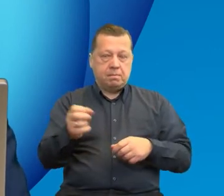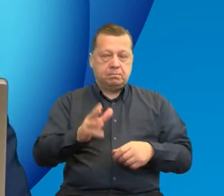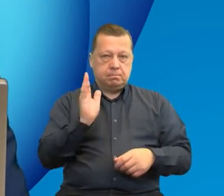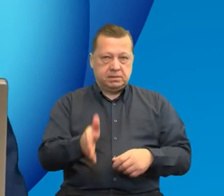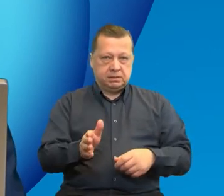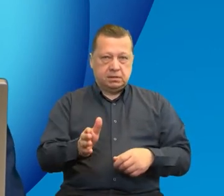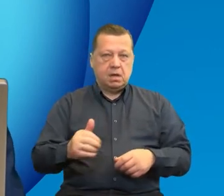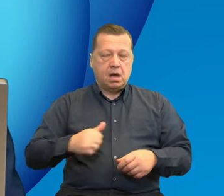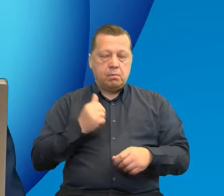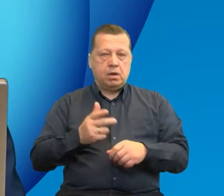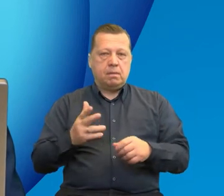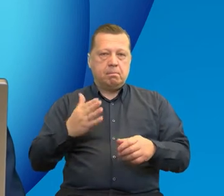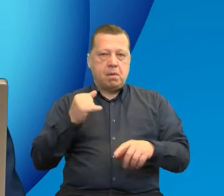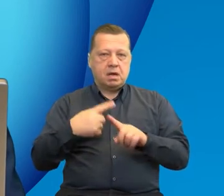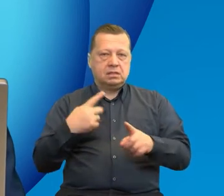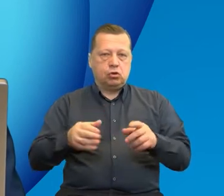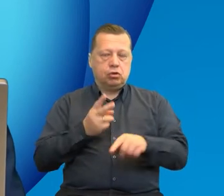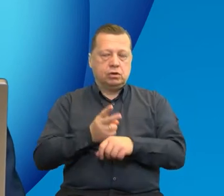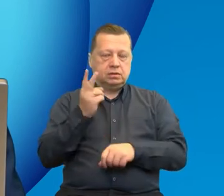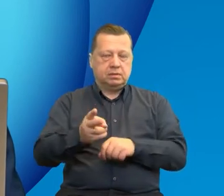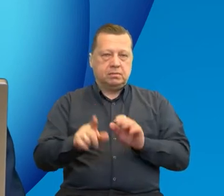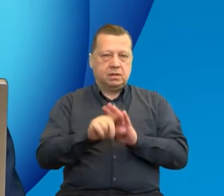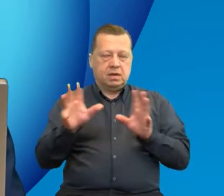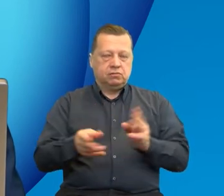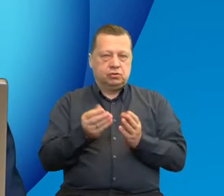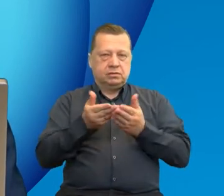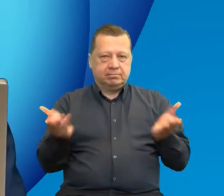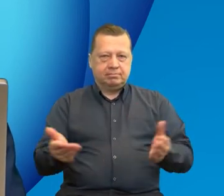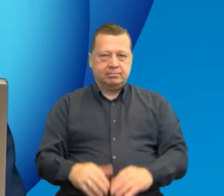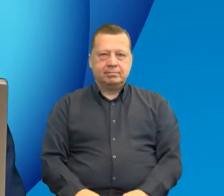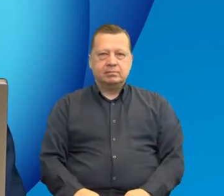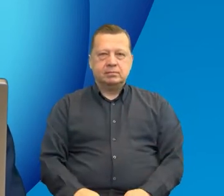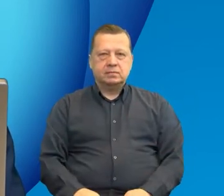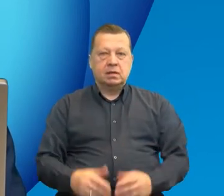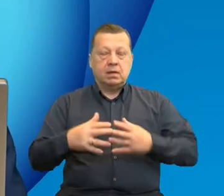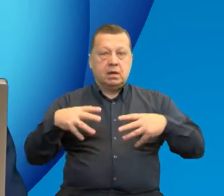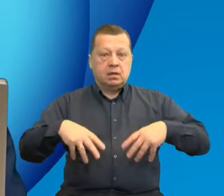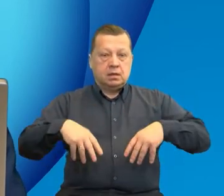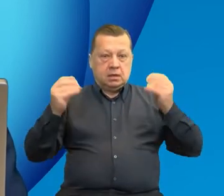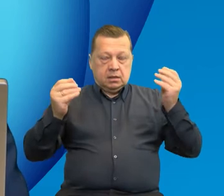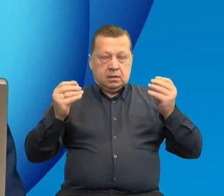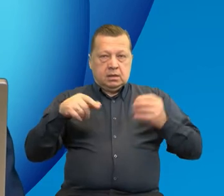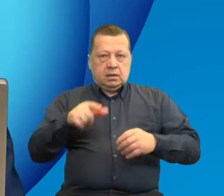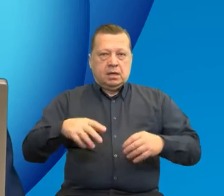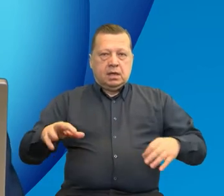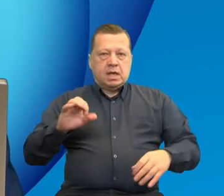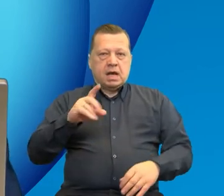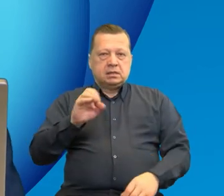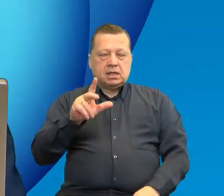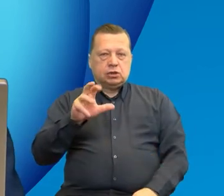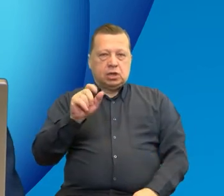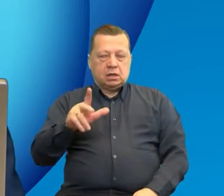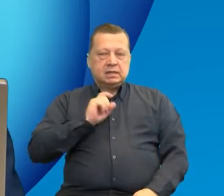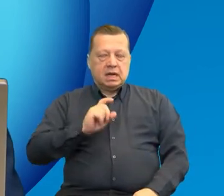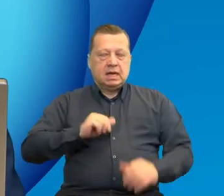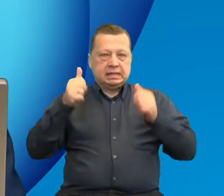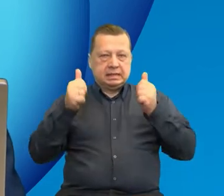aby zapewnić maksymalnie dostępność tego wydarzenia. Na początku posłuchajmy wystąpienia Pana Jacka Żalka,